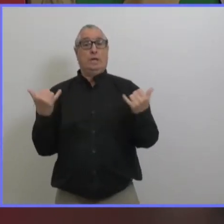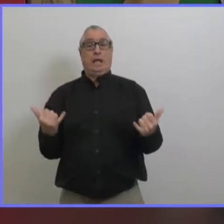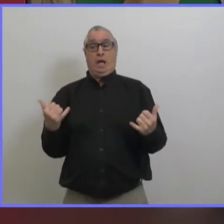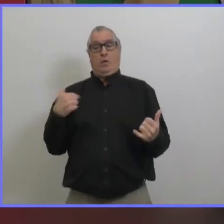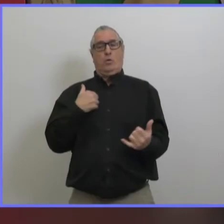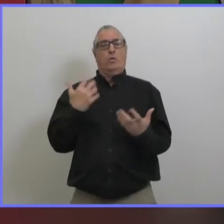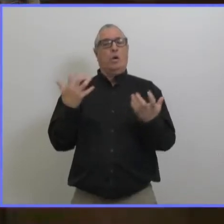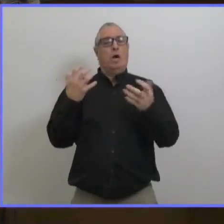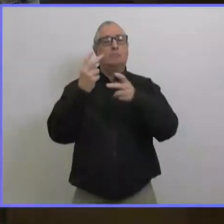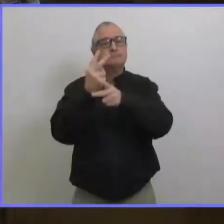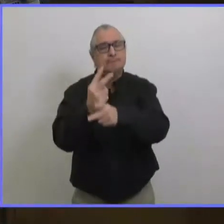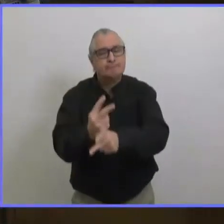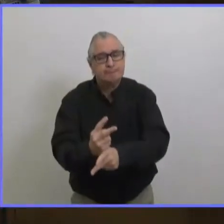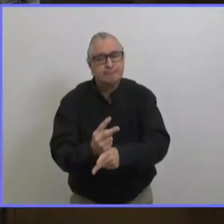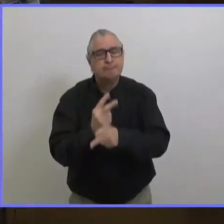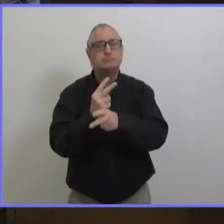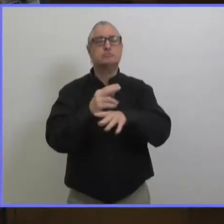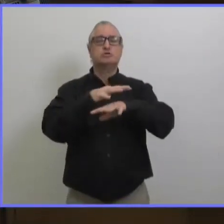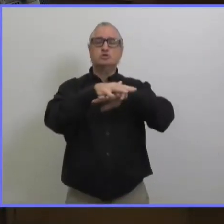décembre